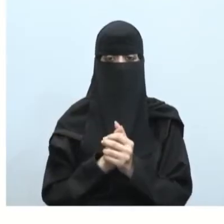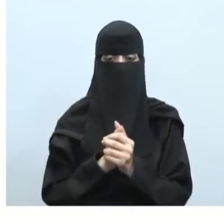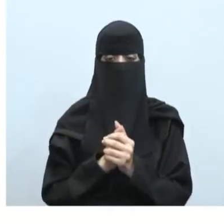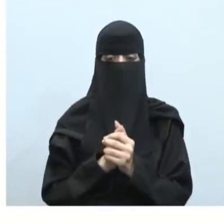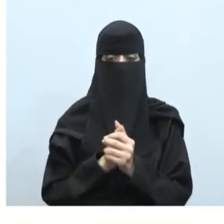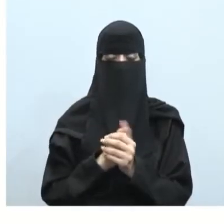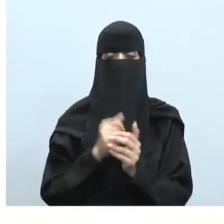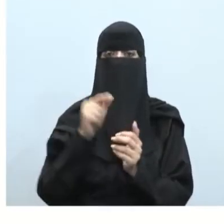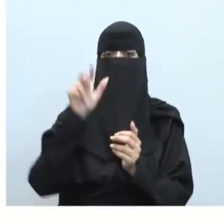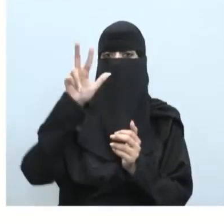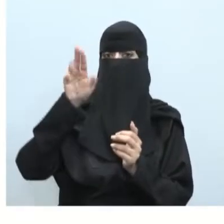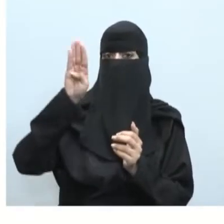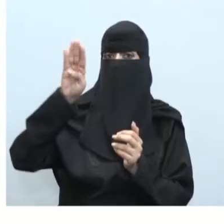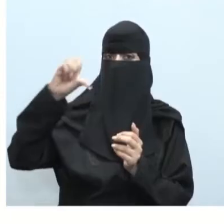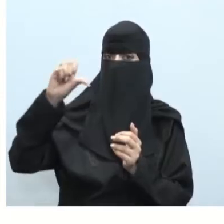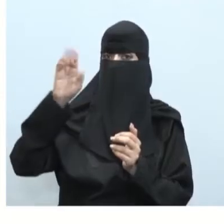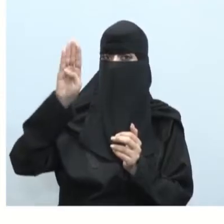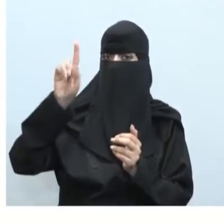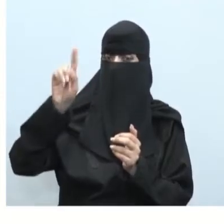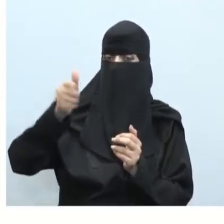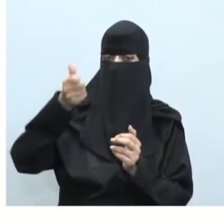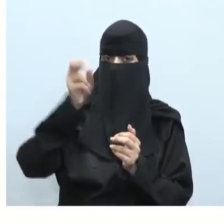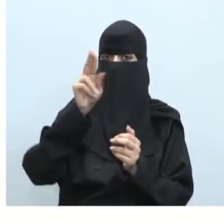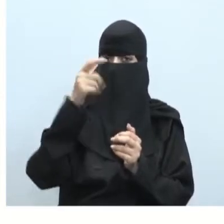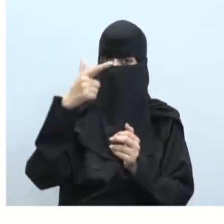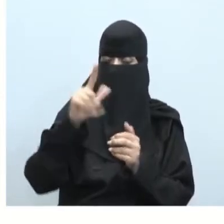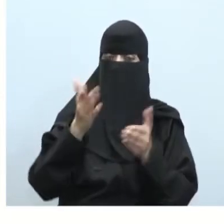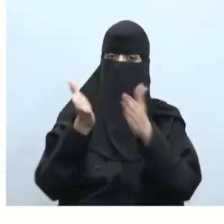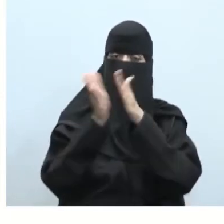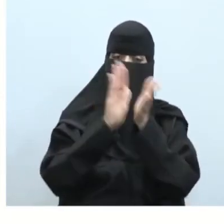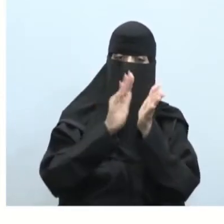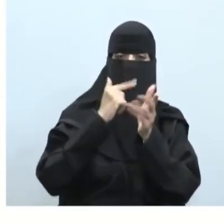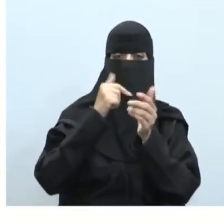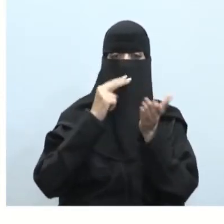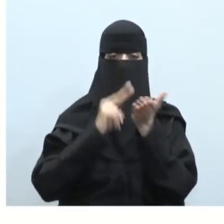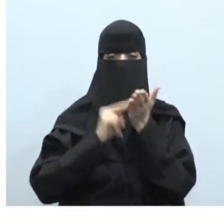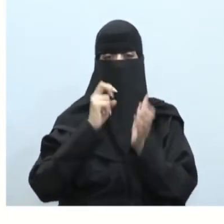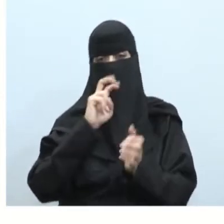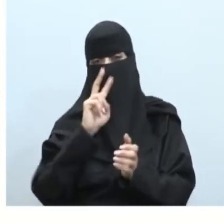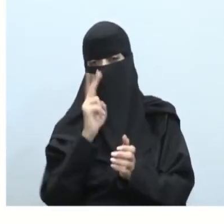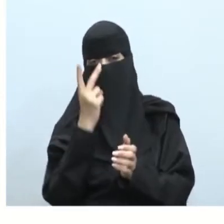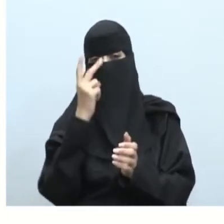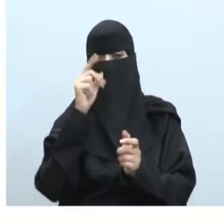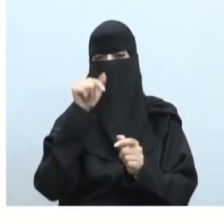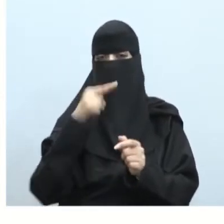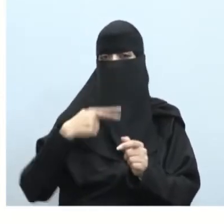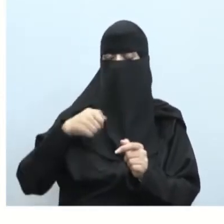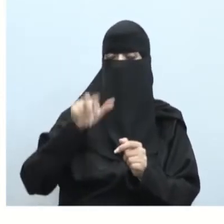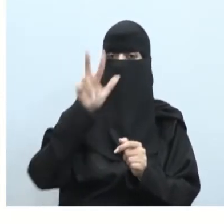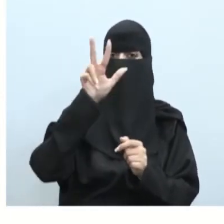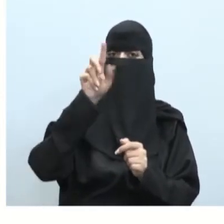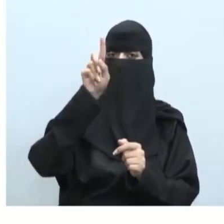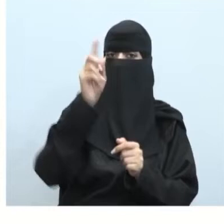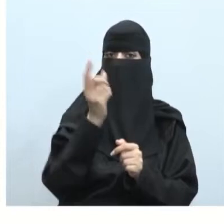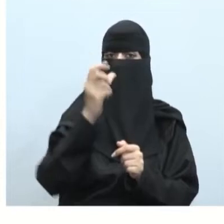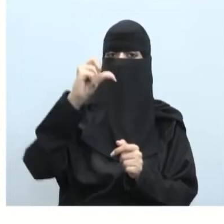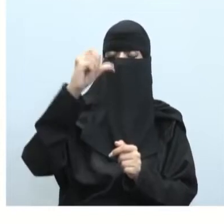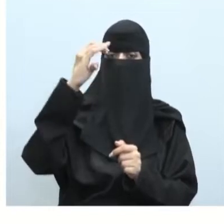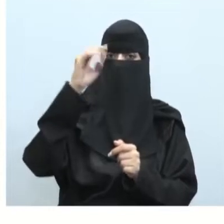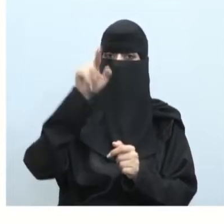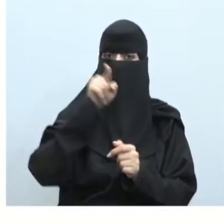أحسنتم الكوكبات ولها إطلاق آخر أو تعبير آخر يطلق عليه البروج